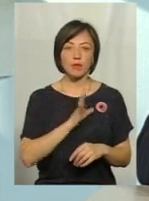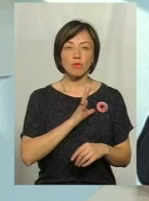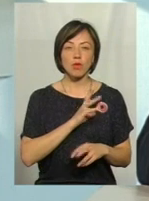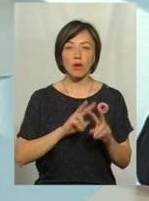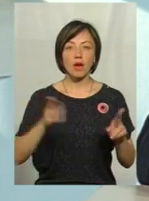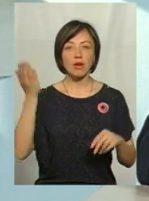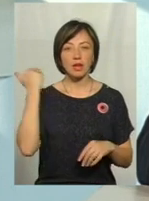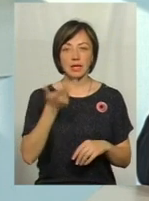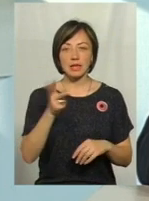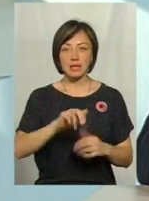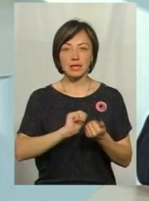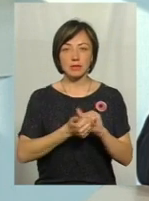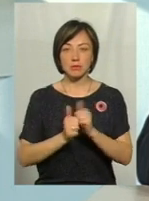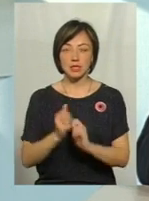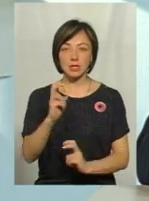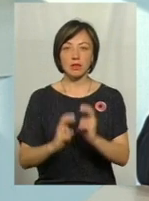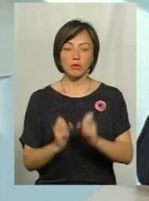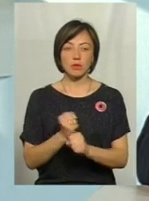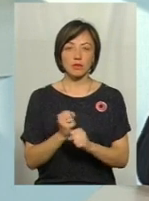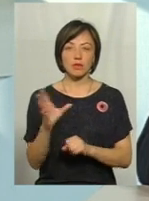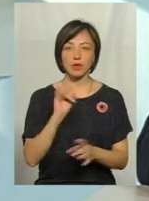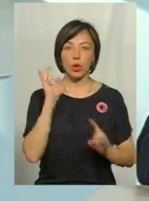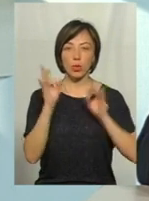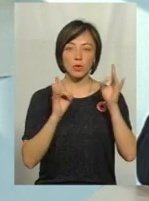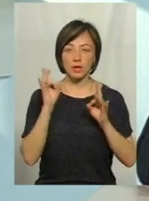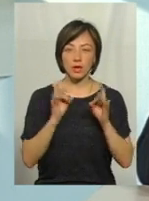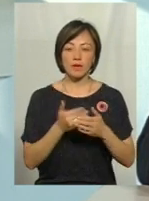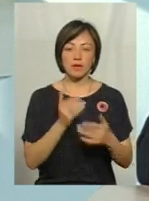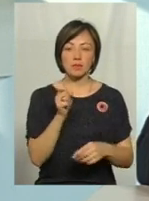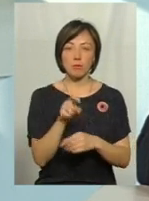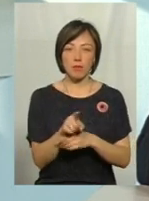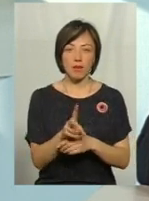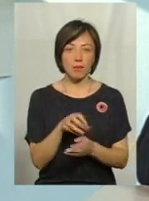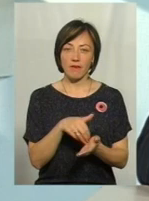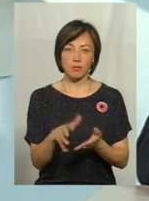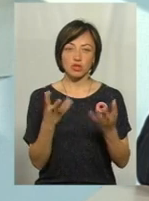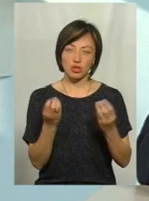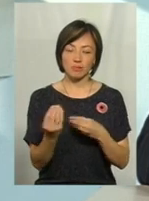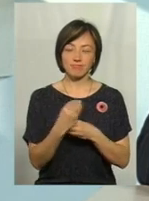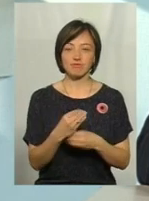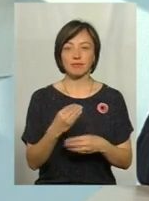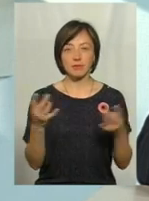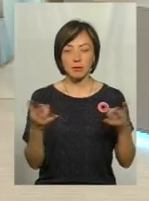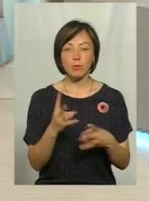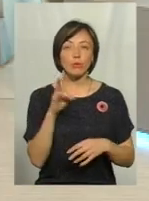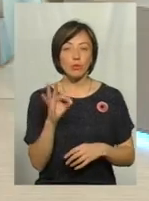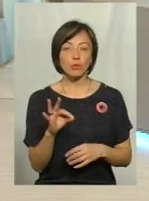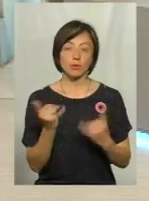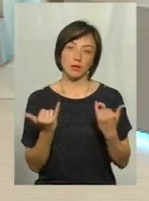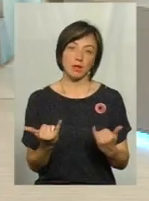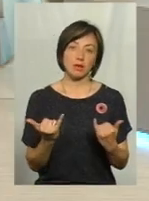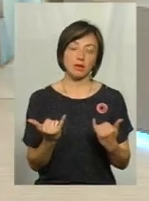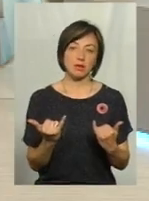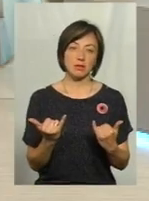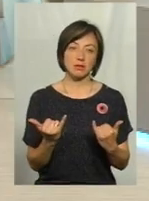колись, щоб три зміни, завод працював, щоб все годіло. Тобто, від замовлень ми б не відмовились б ще. Але наразі,